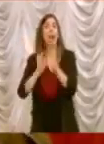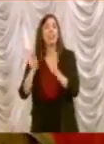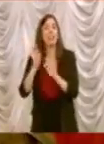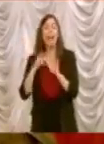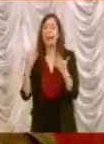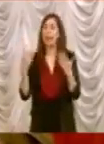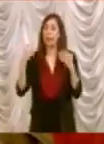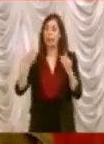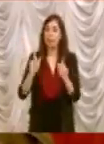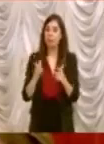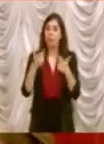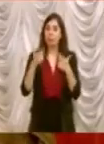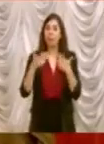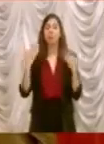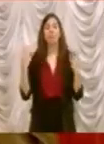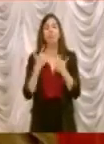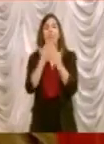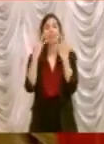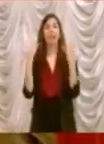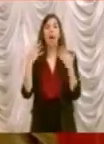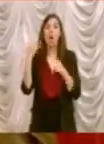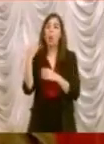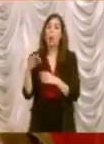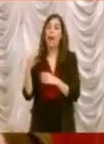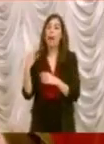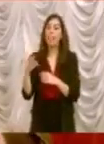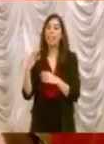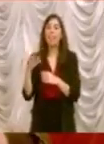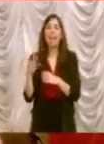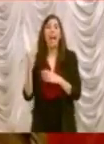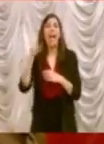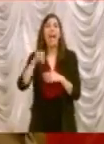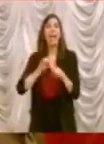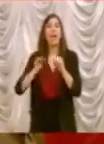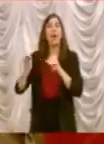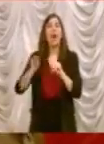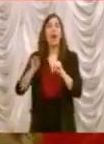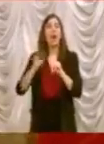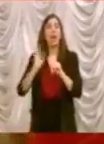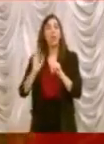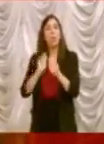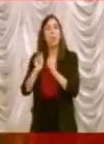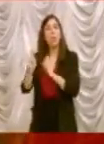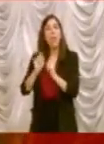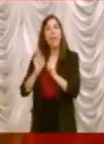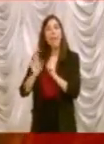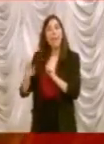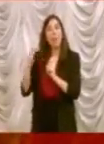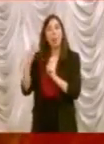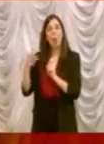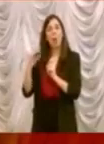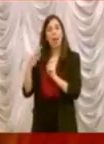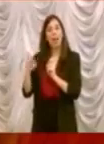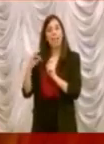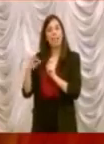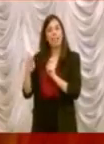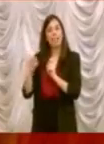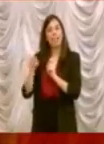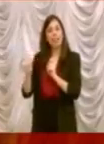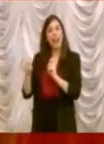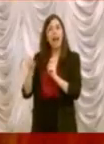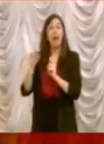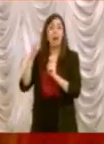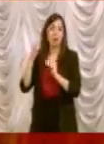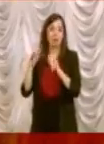è rallentata la qualità e soprattutto la collocazione sul mercato della qualità e della qualità medio